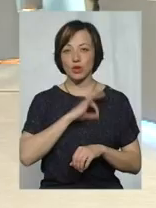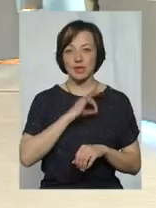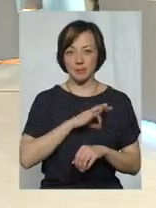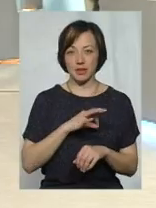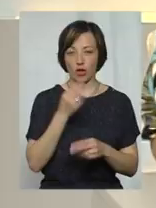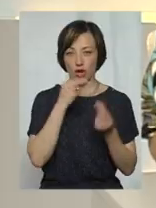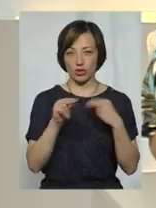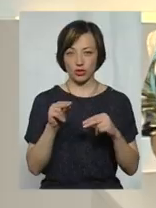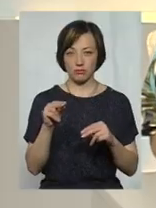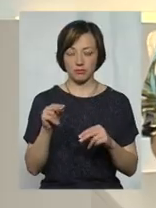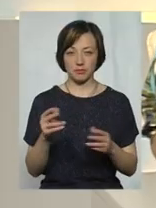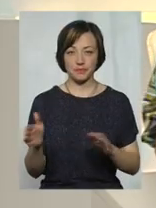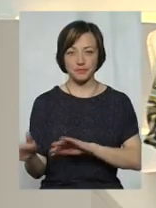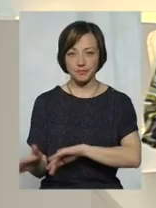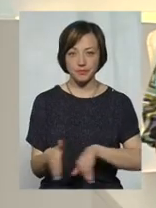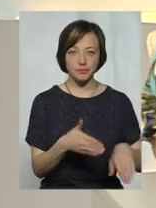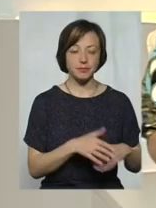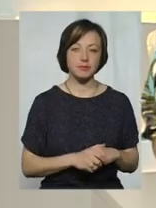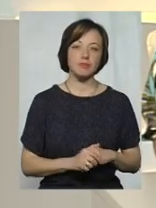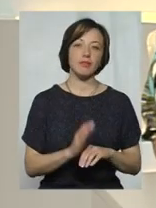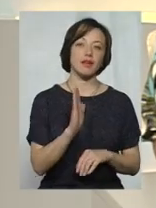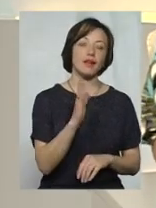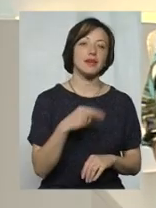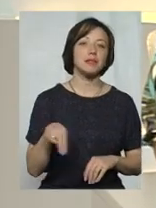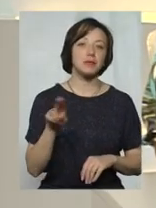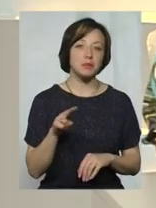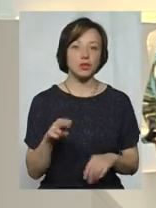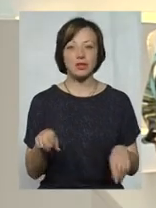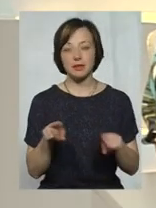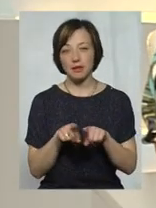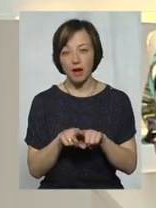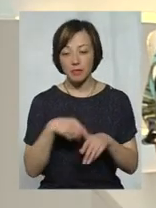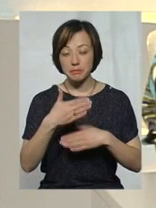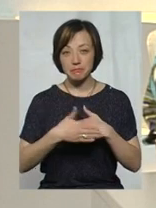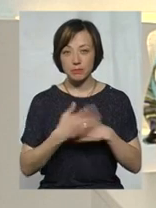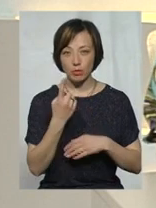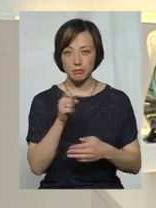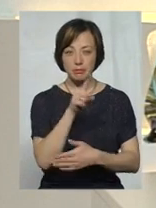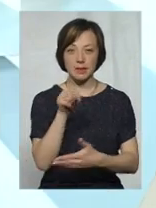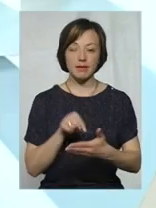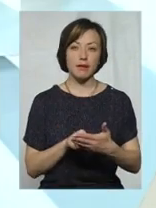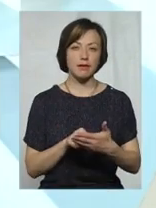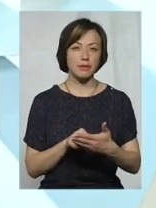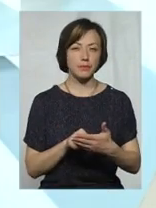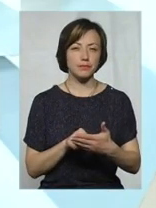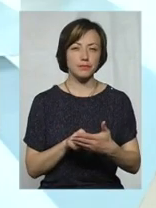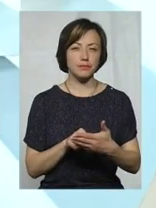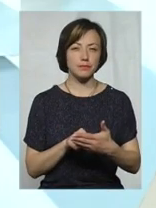пільгою. Вадим Дмитрович, власне, отак ми підійшли до ще одного питання. З